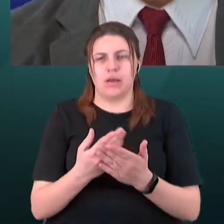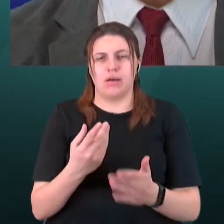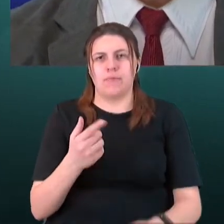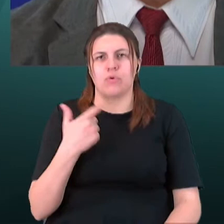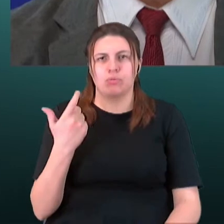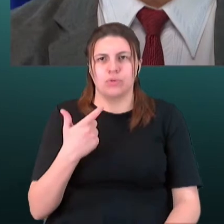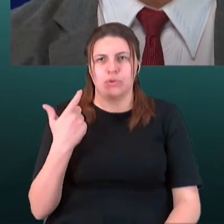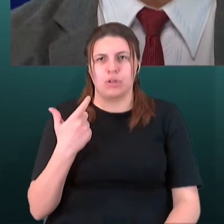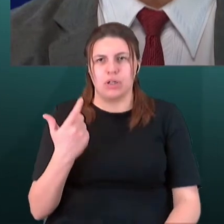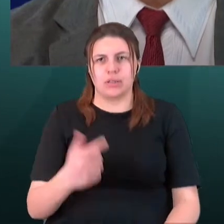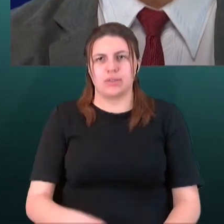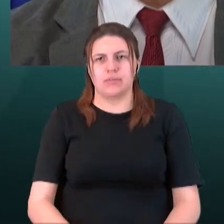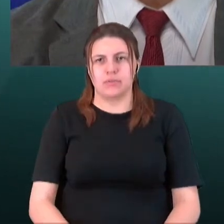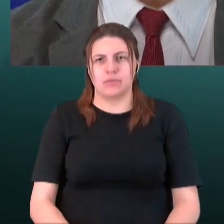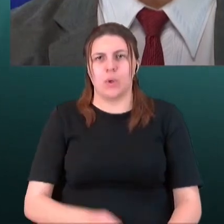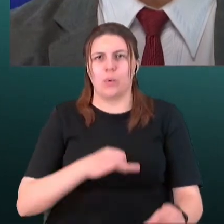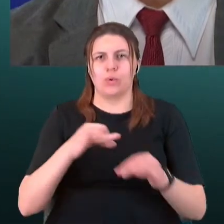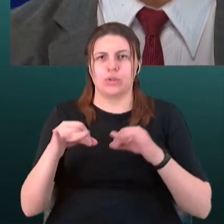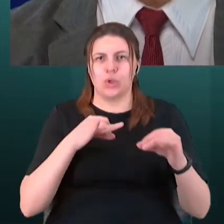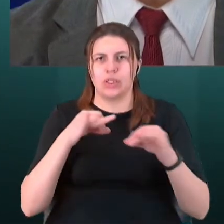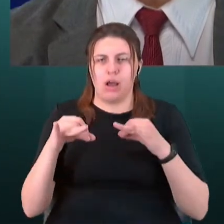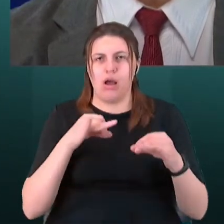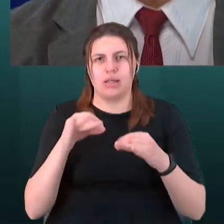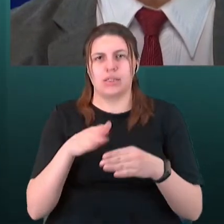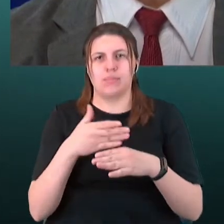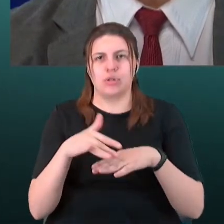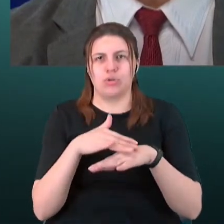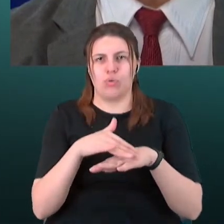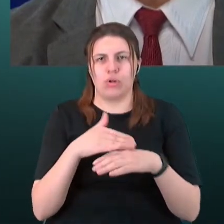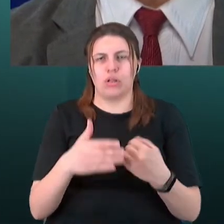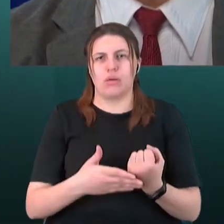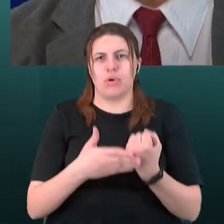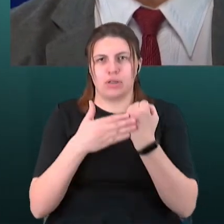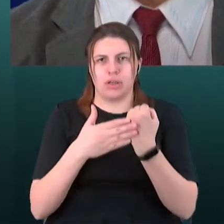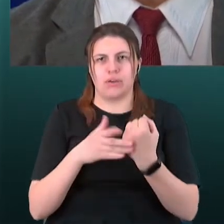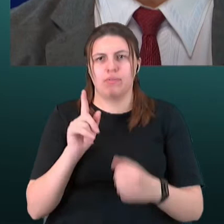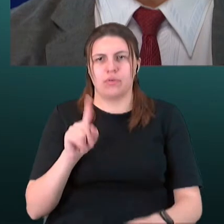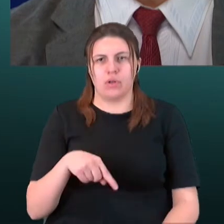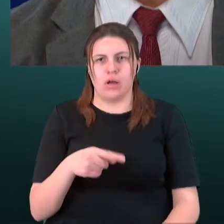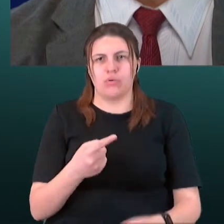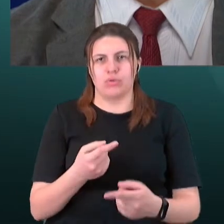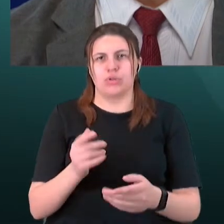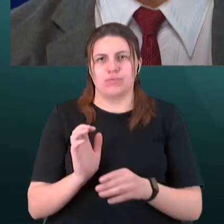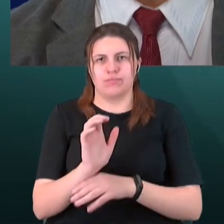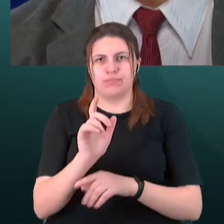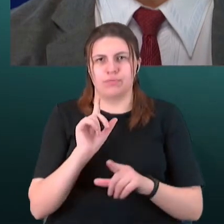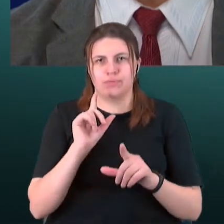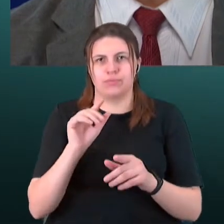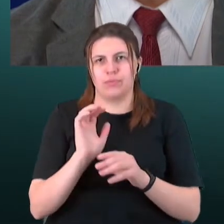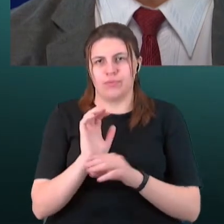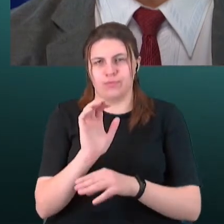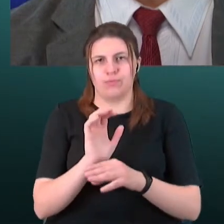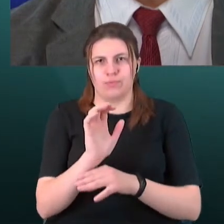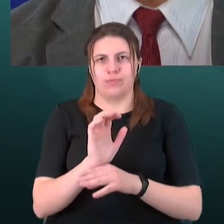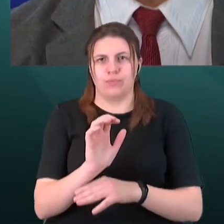консультації міжнародних партнерів, а також форсувати свою продукцію на зовнішні ринки, в тому числі Європейського